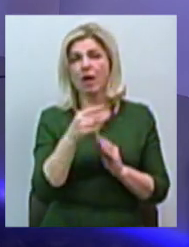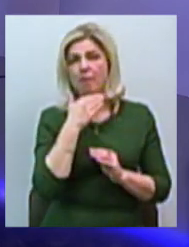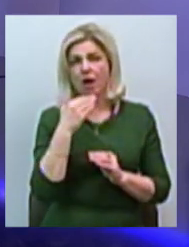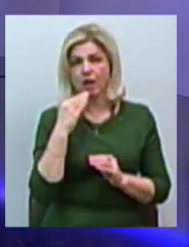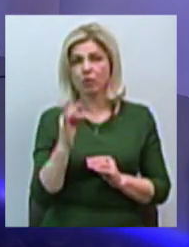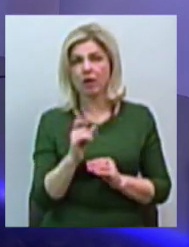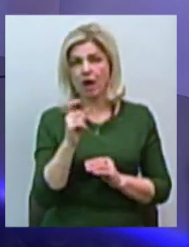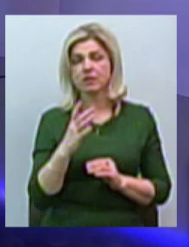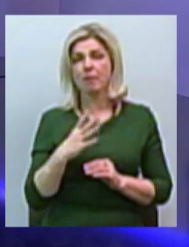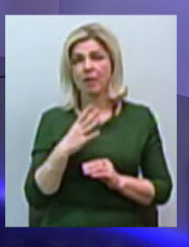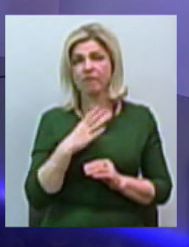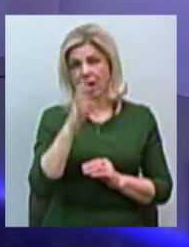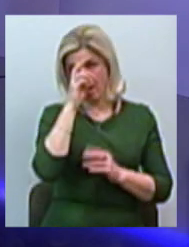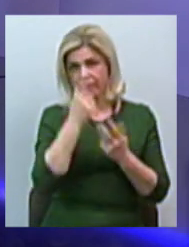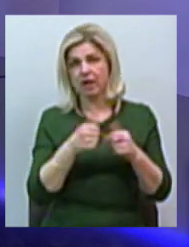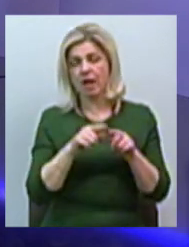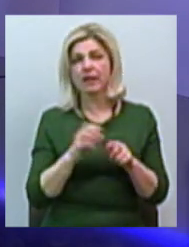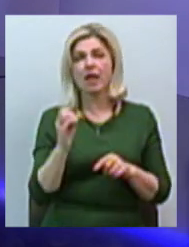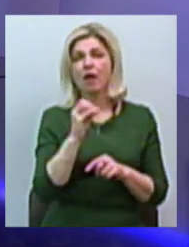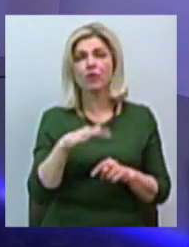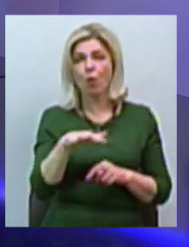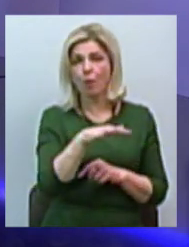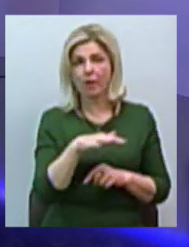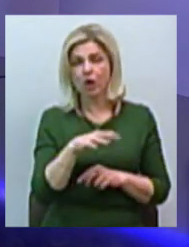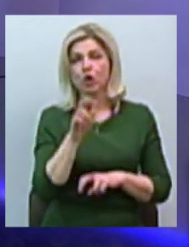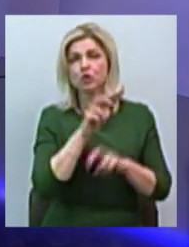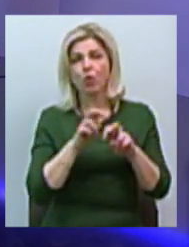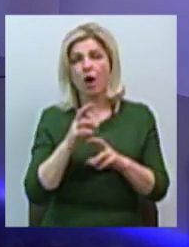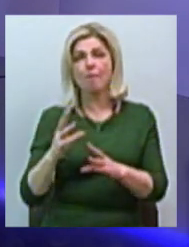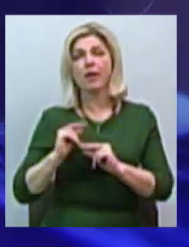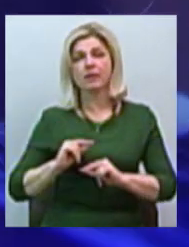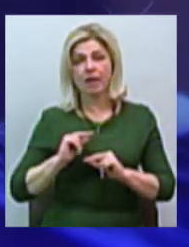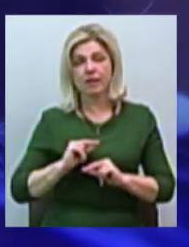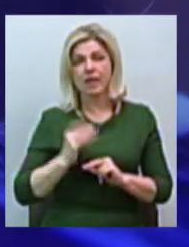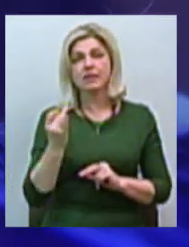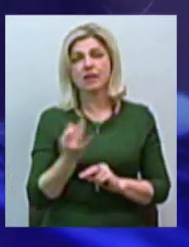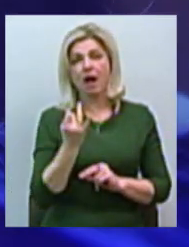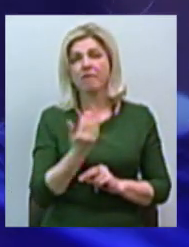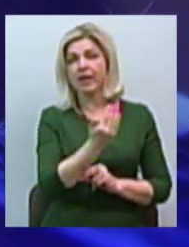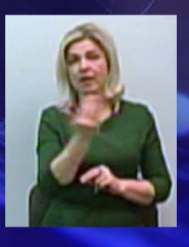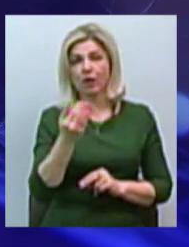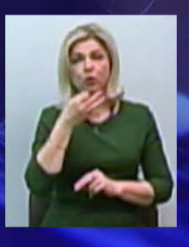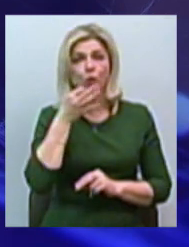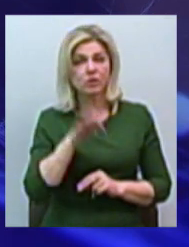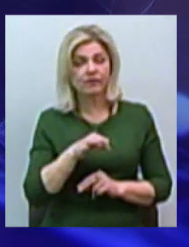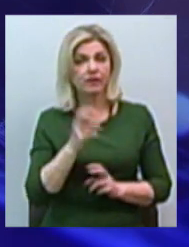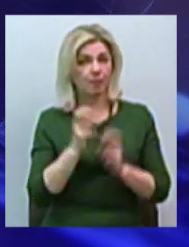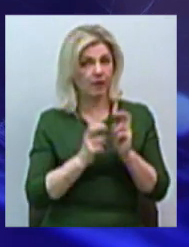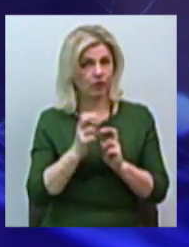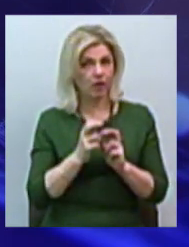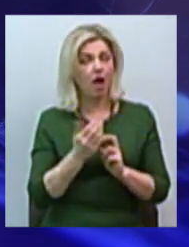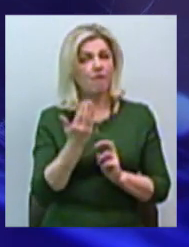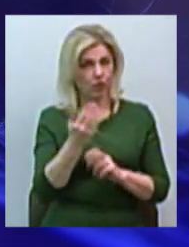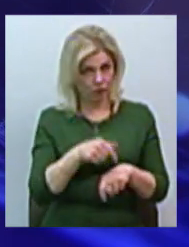буваєте в країнах Західної Європи, шукаєте там партнерів, цікавитись їх досвідом промисловим. Чи відчуваєте Ви,